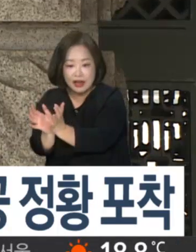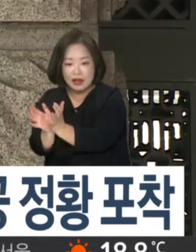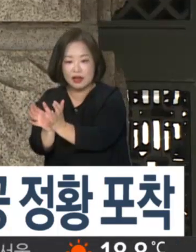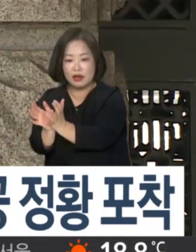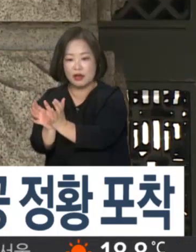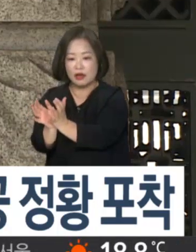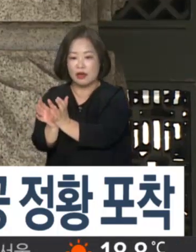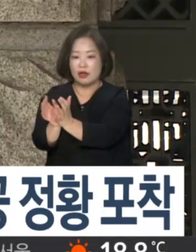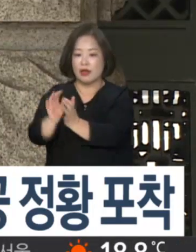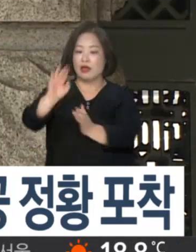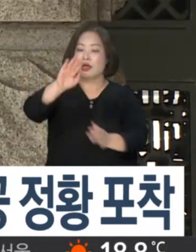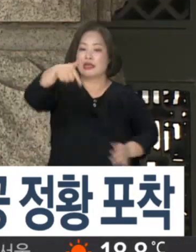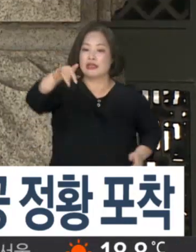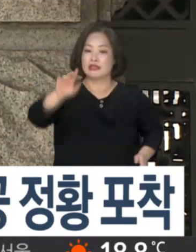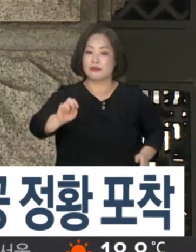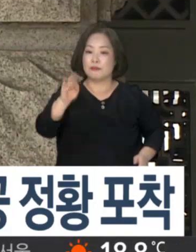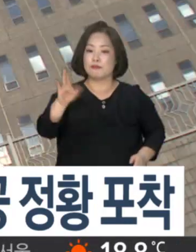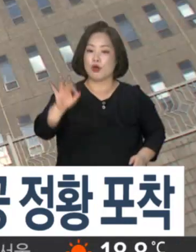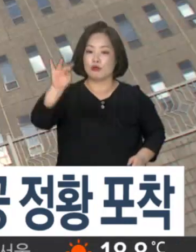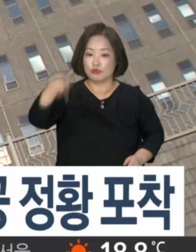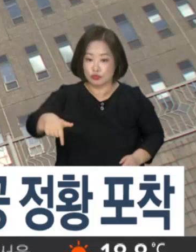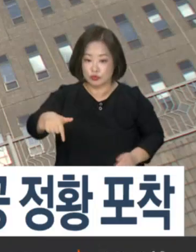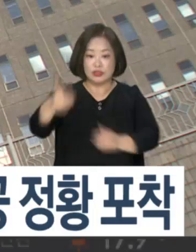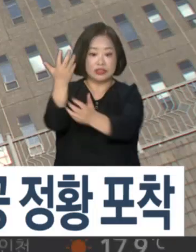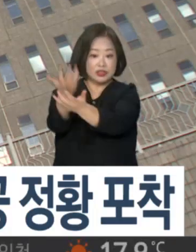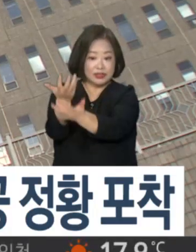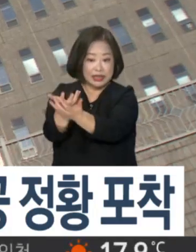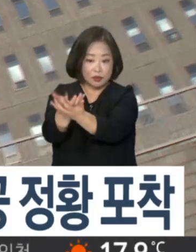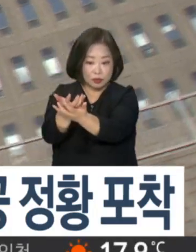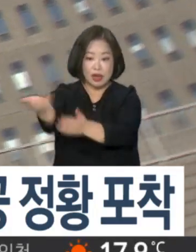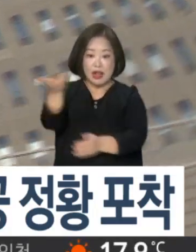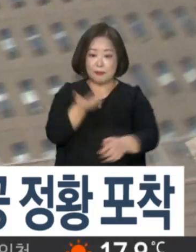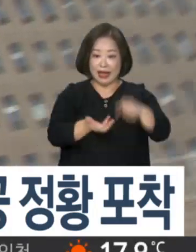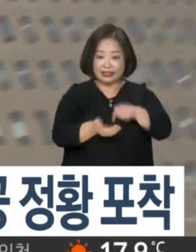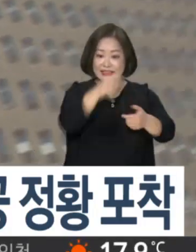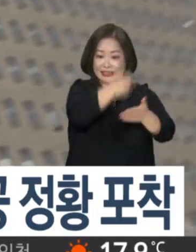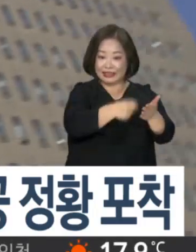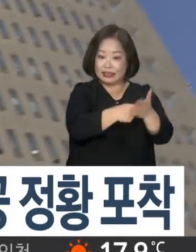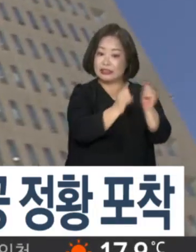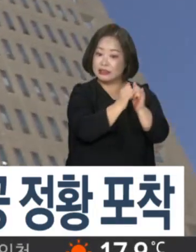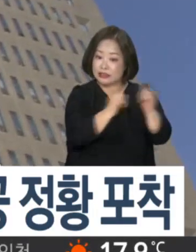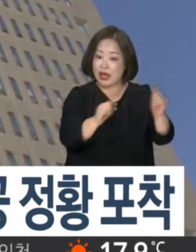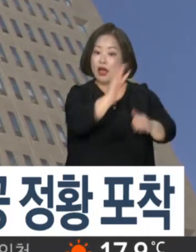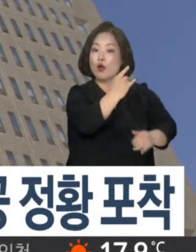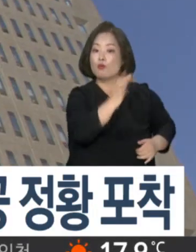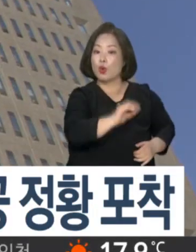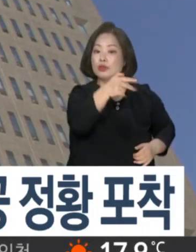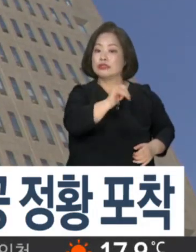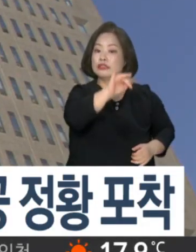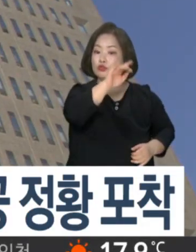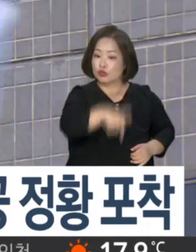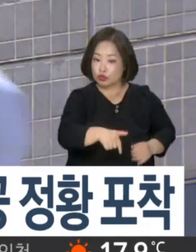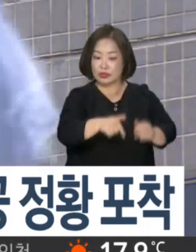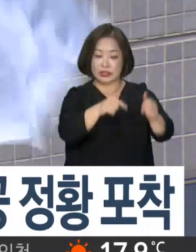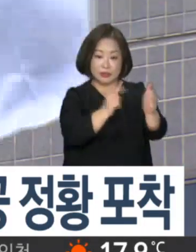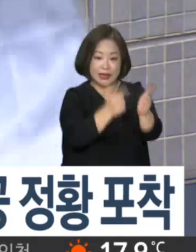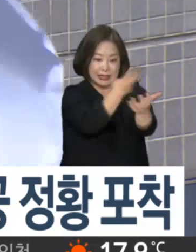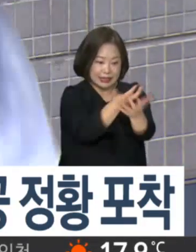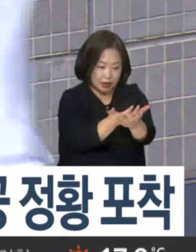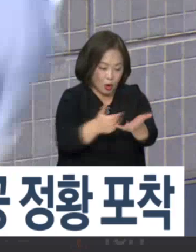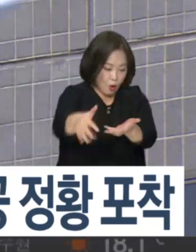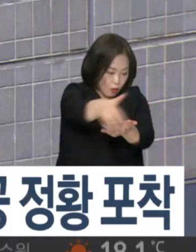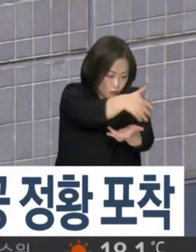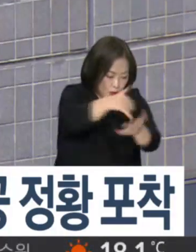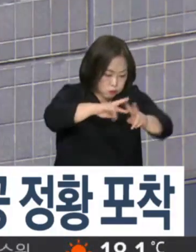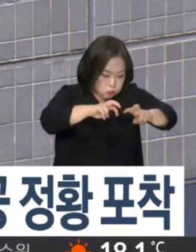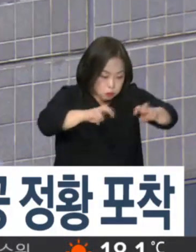넘겨받은 정황을 포착했습니다. 서울중앙지검은 JTBC 소속이었던 봉지욱 기자 관련 압수품 분석 과정에서